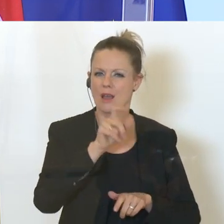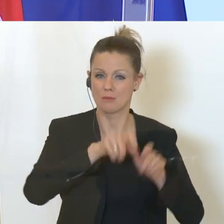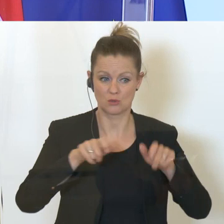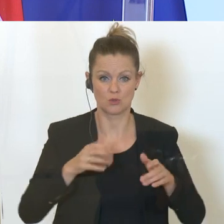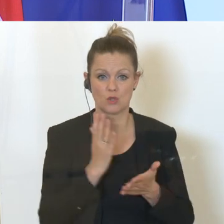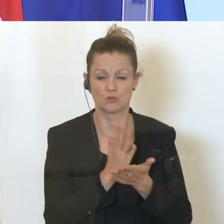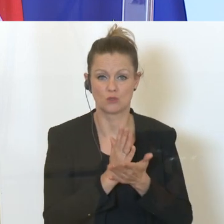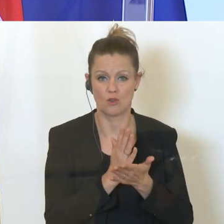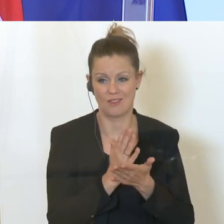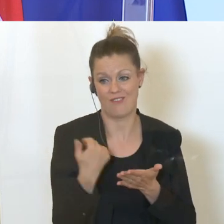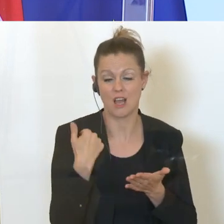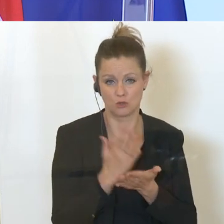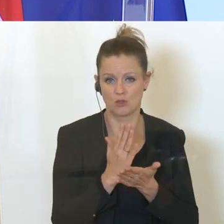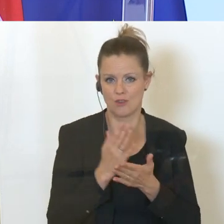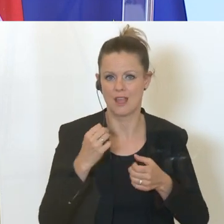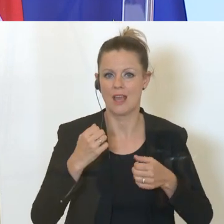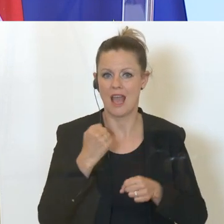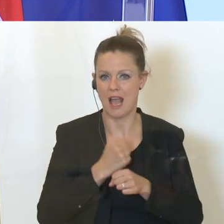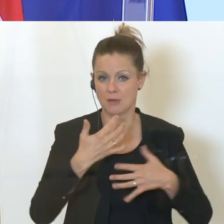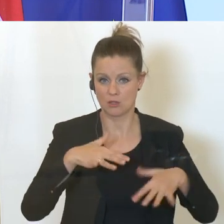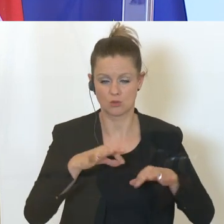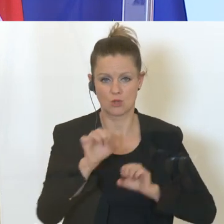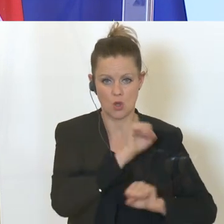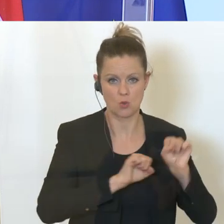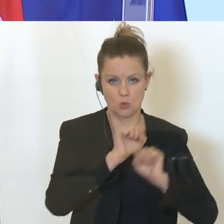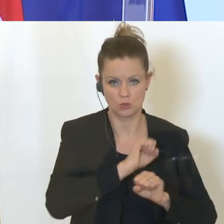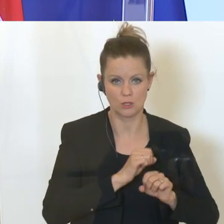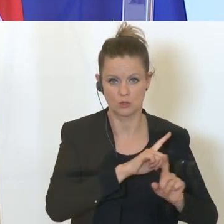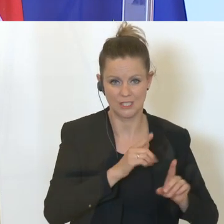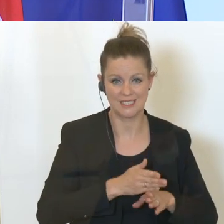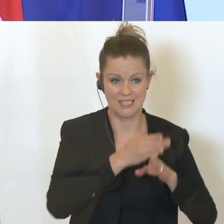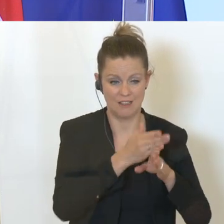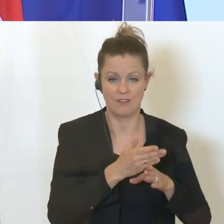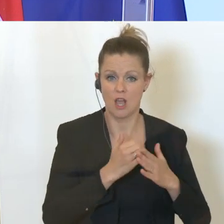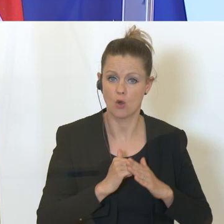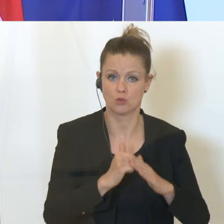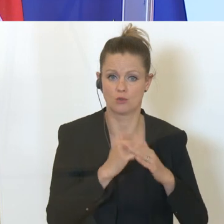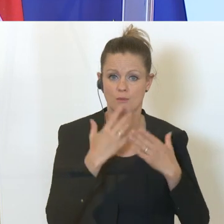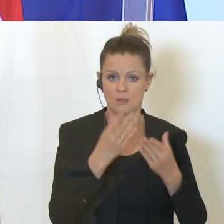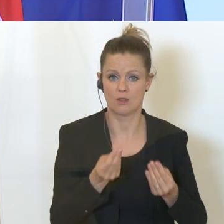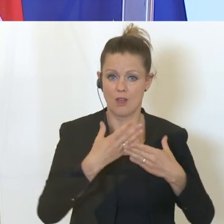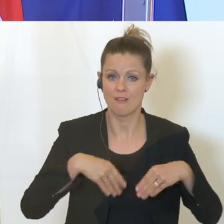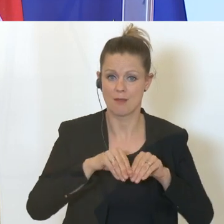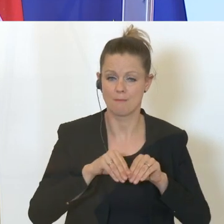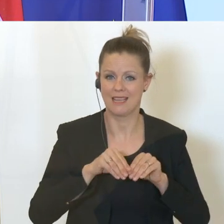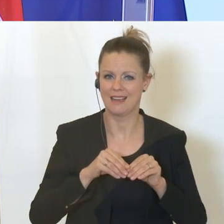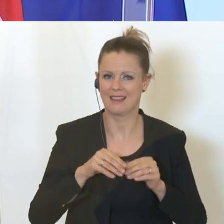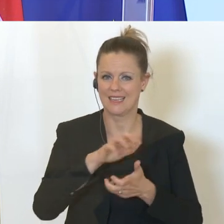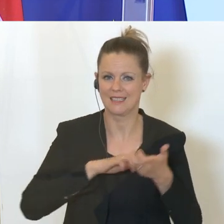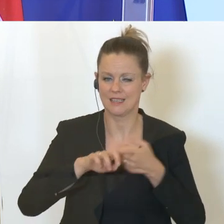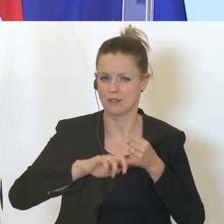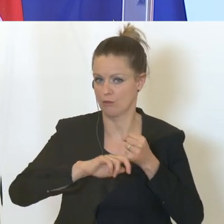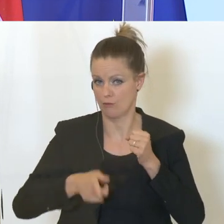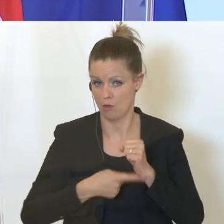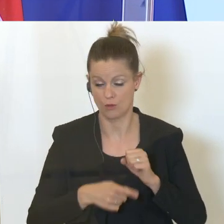Arbeitslosigkeit befunden haben oder auch in der Notstandshilfe, die bekommen Unterstützung auch durch den Familienkrisenfonds. Und